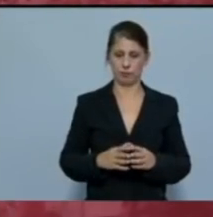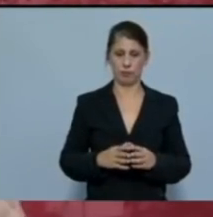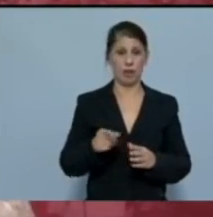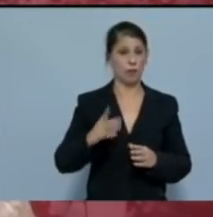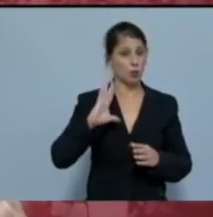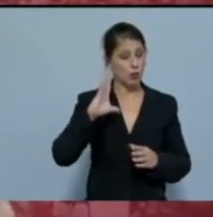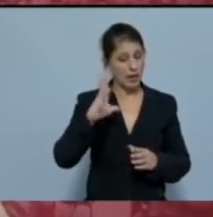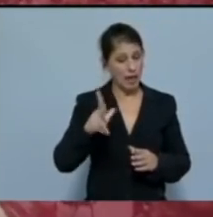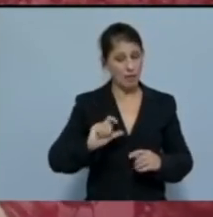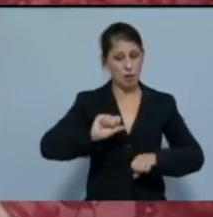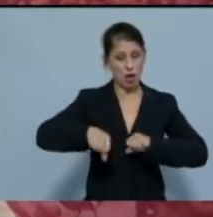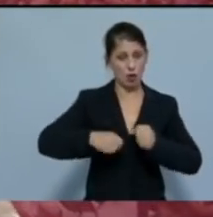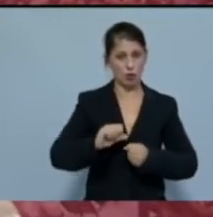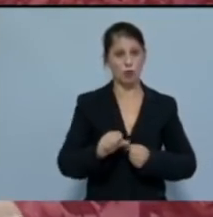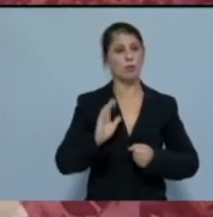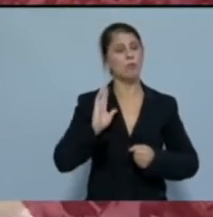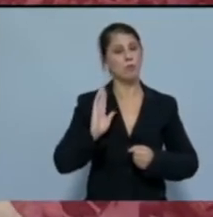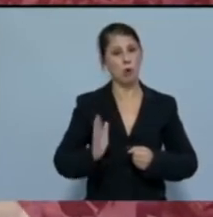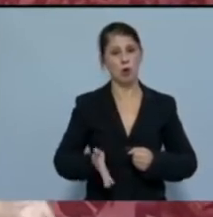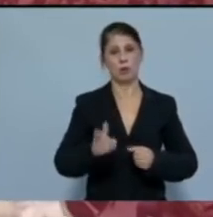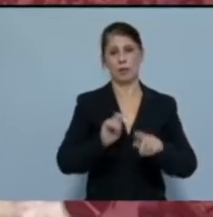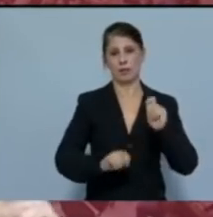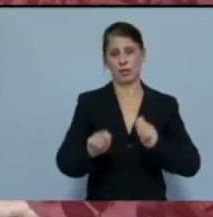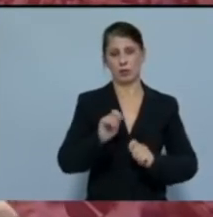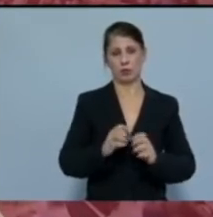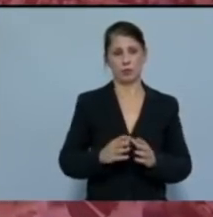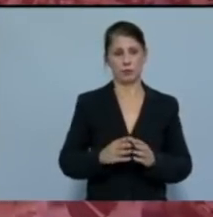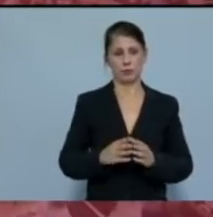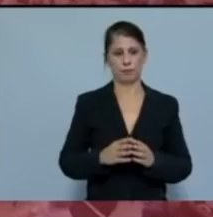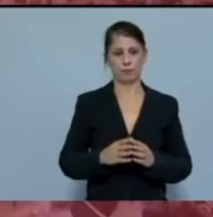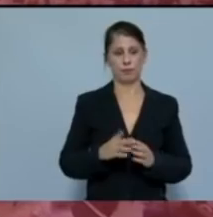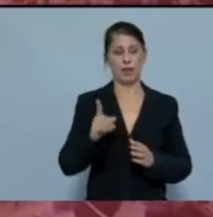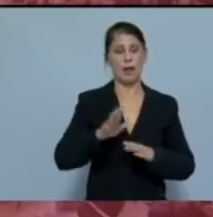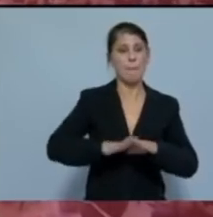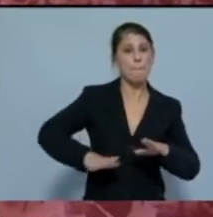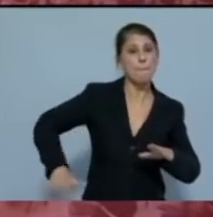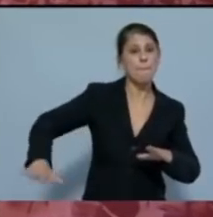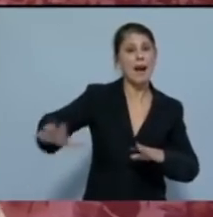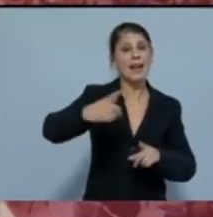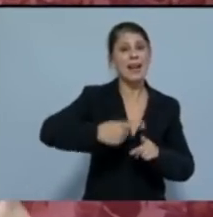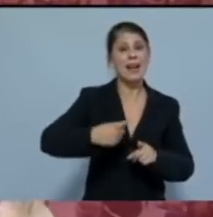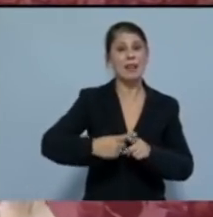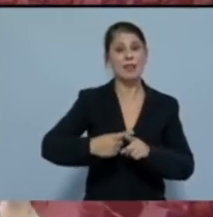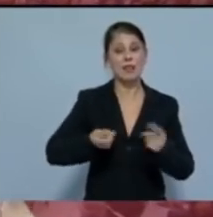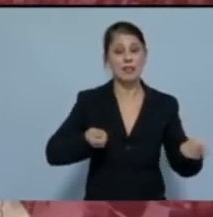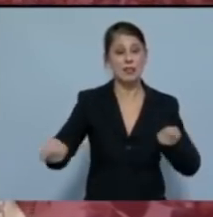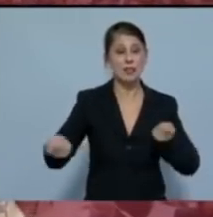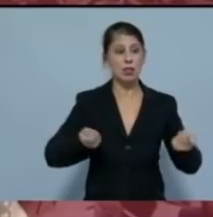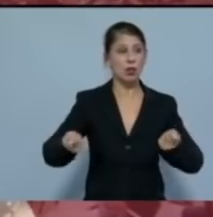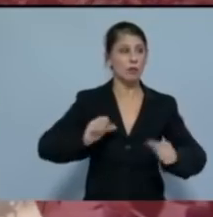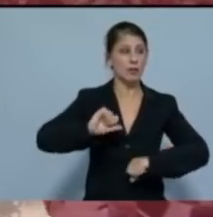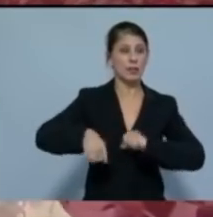καθημερινούς αγώνες μπορούμε να διαμορφώσουμε ένα πανελλαδικά συντονισμένο κίνημα της